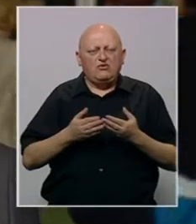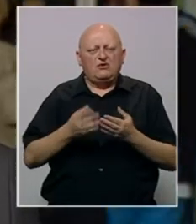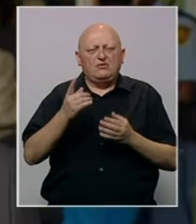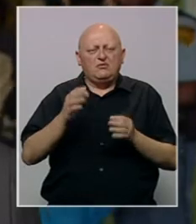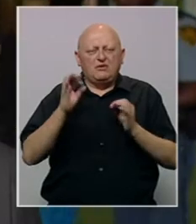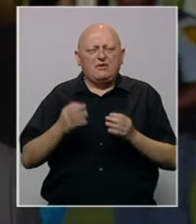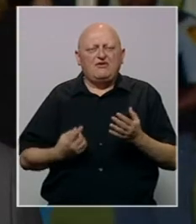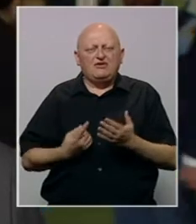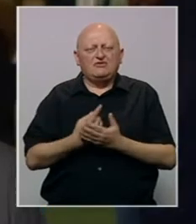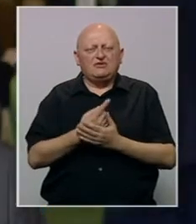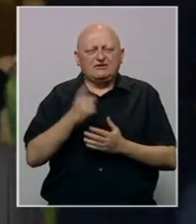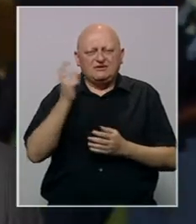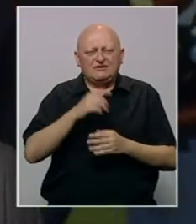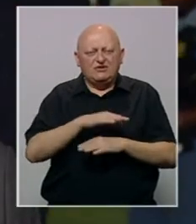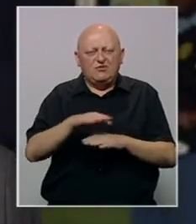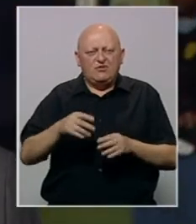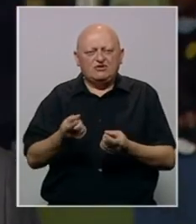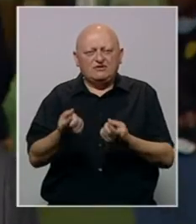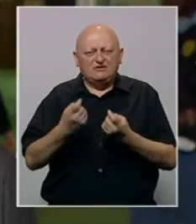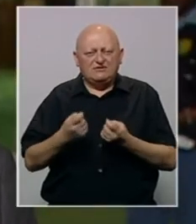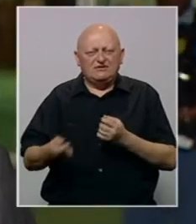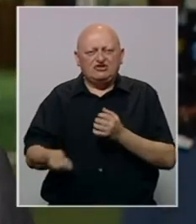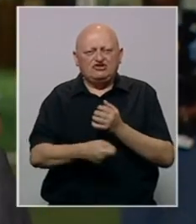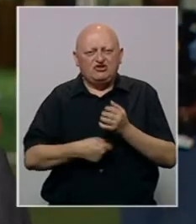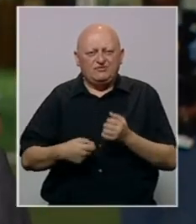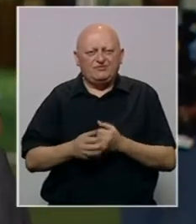konkretan rezultat crnomorske inicijative za žito.